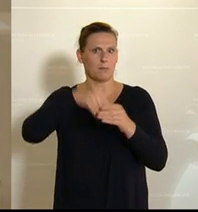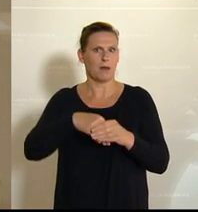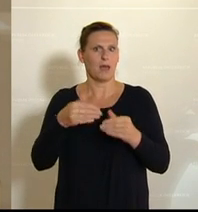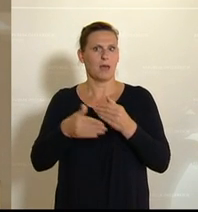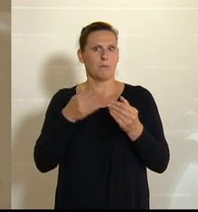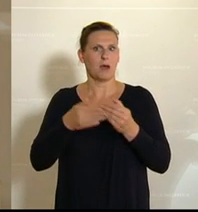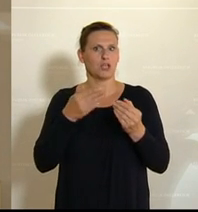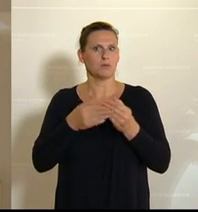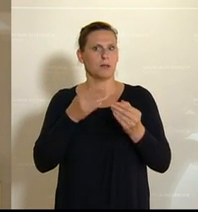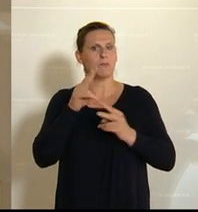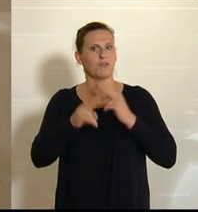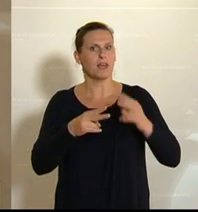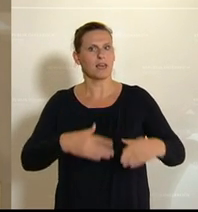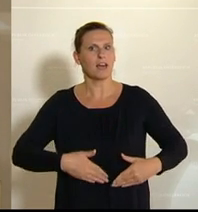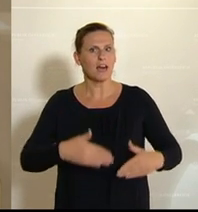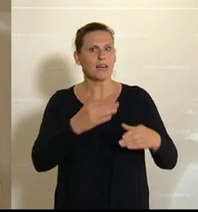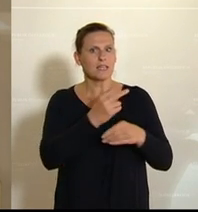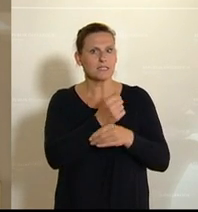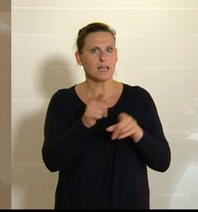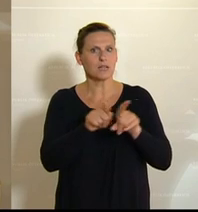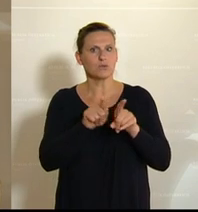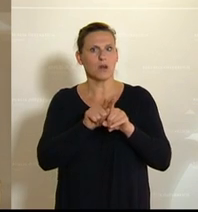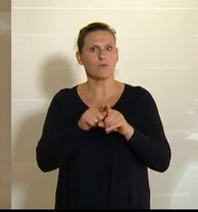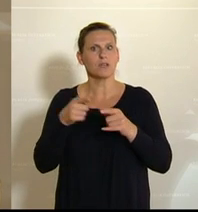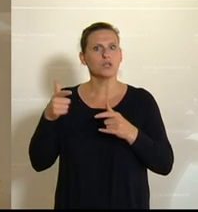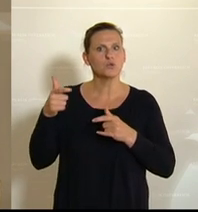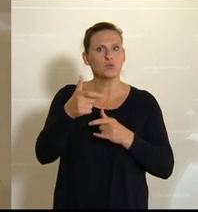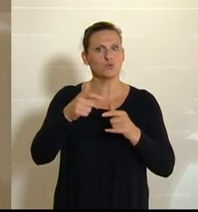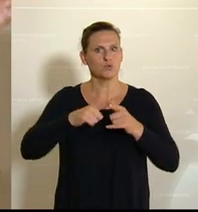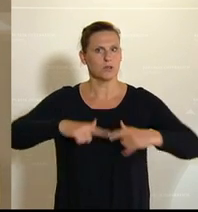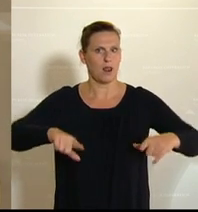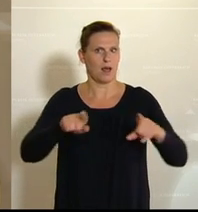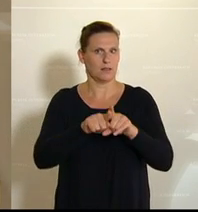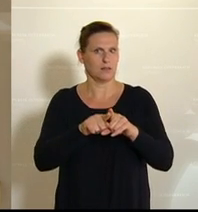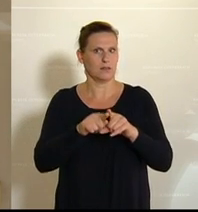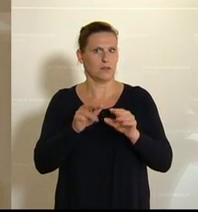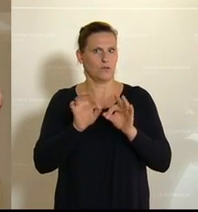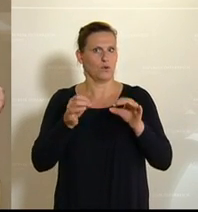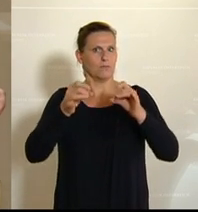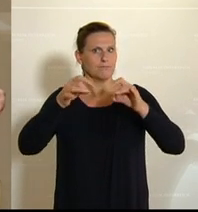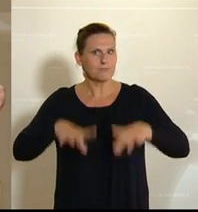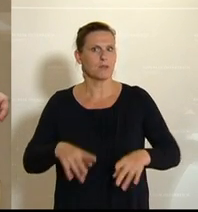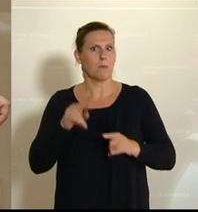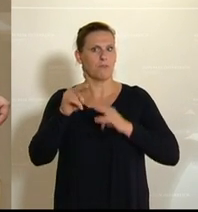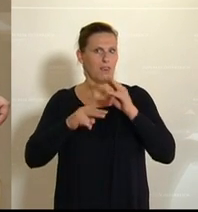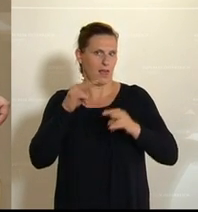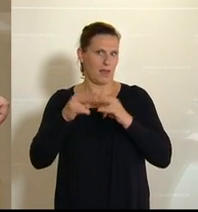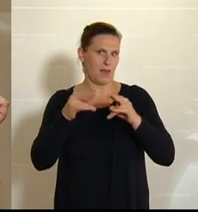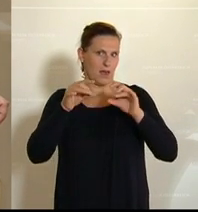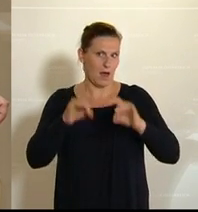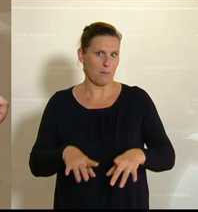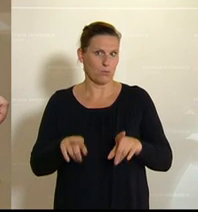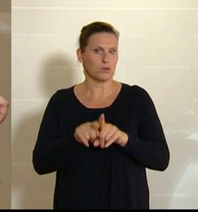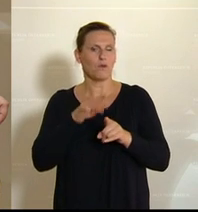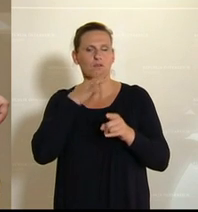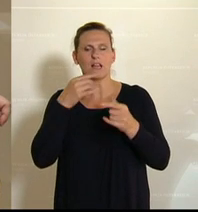Pflegekarenzgeld, den Zweckzuschüssen an die Länder, also wegen dem Entfall von Pflegeregress und